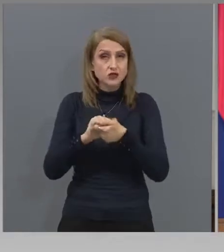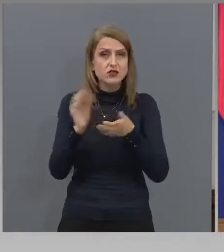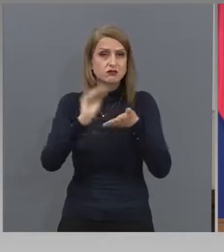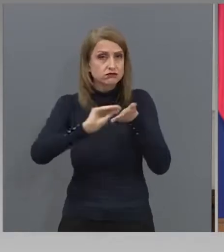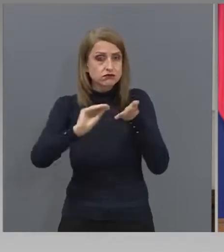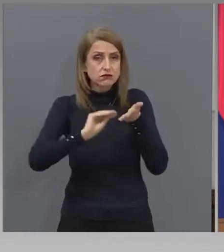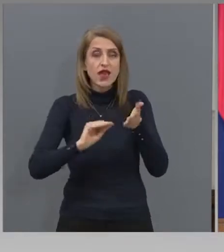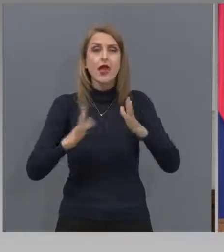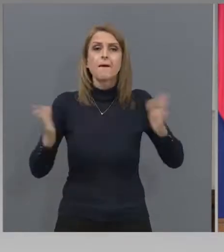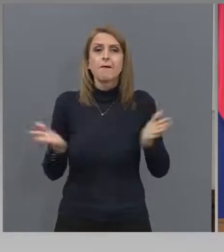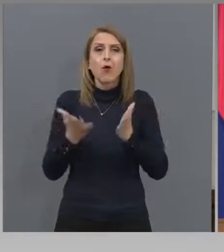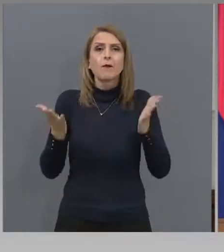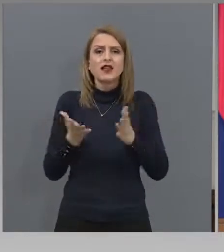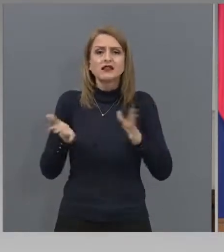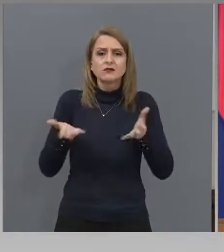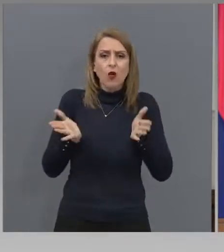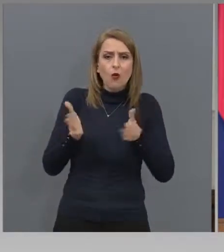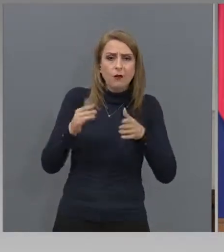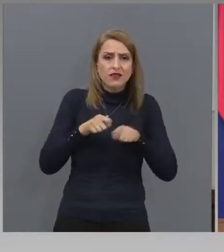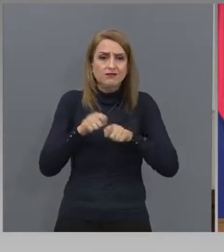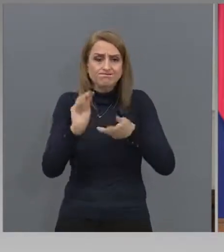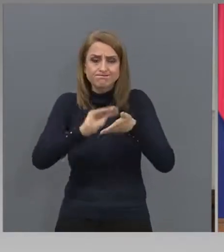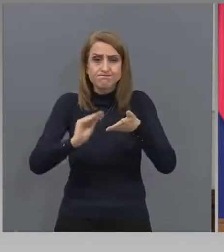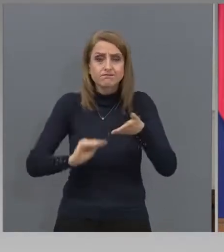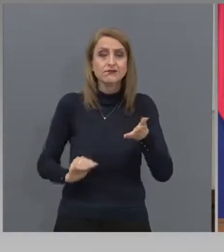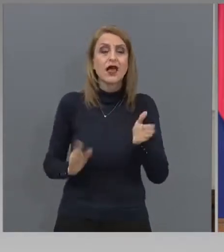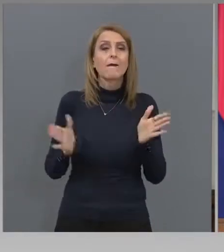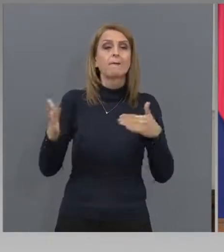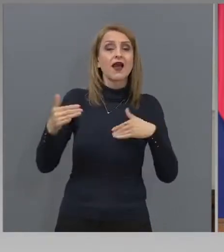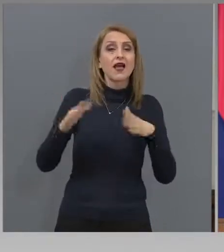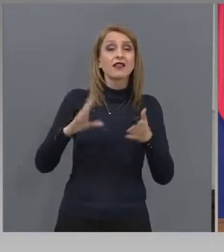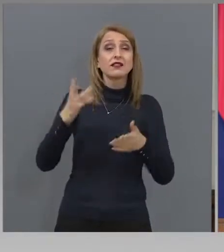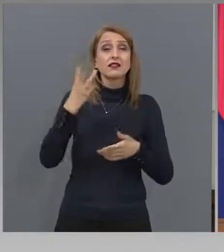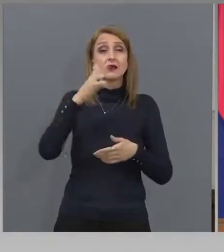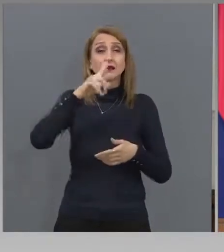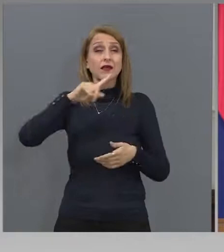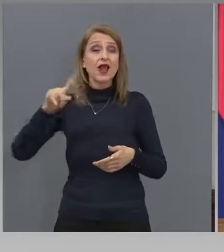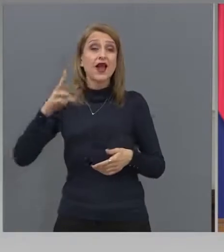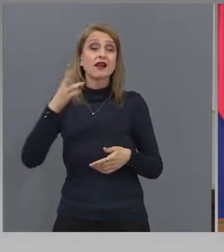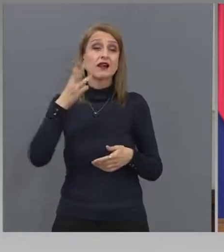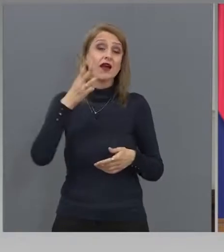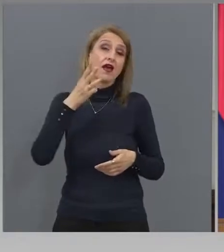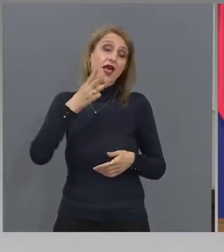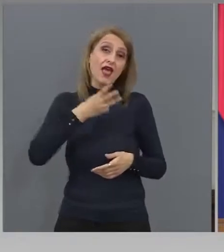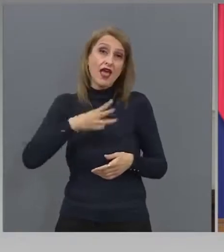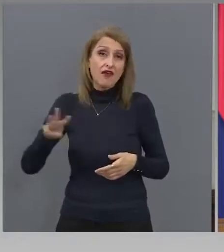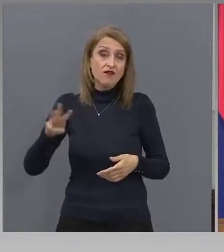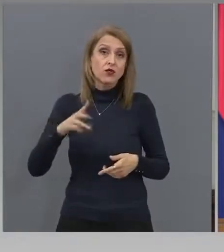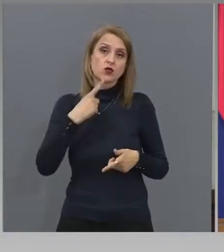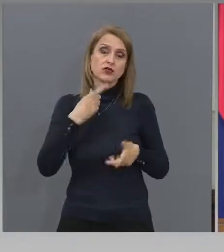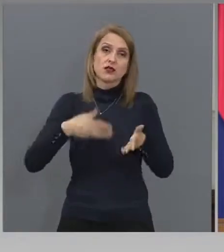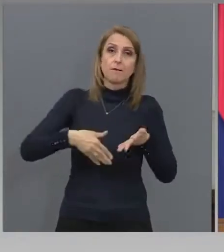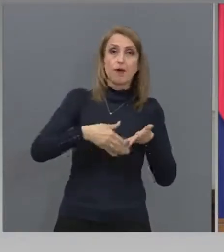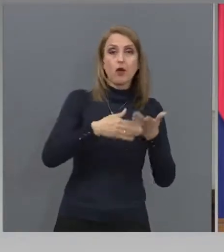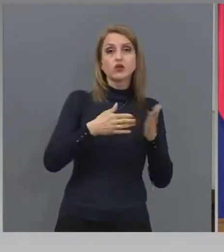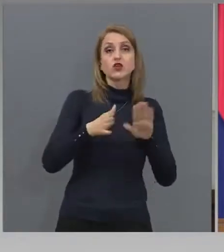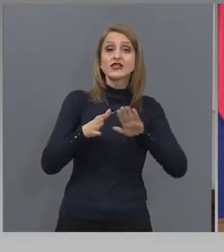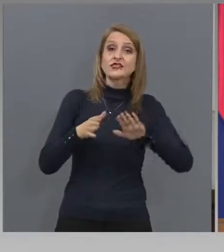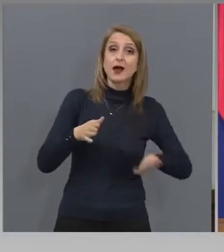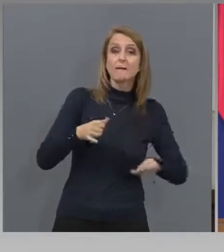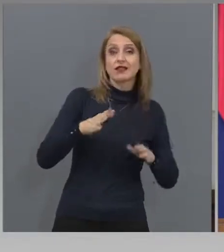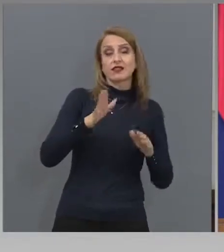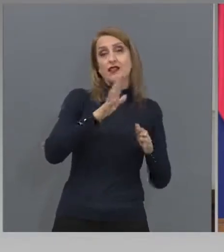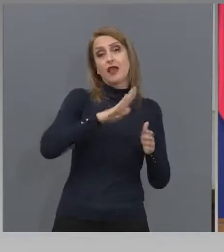бързо пакет от над 3,3 милиарда евро в полза на Западните Балкани. И това е